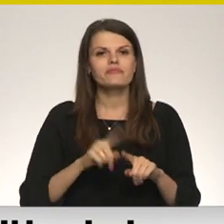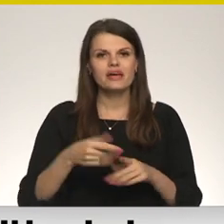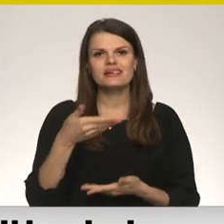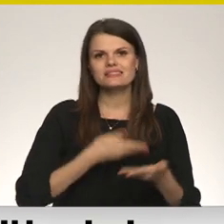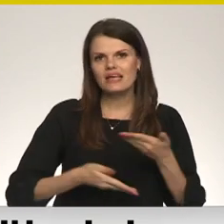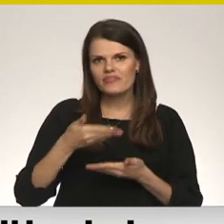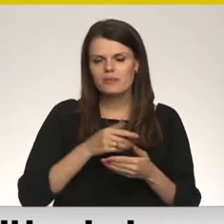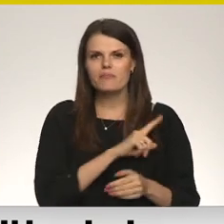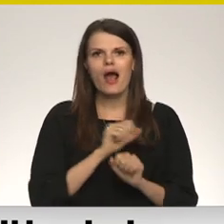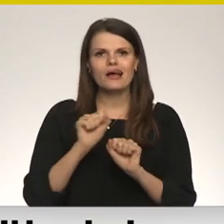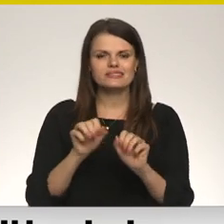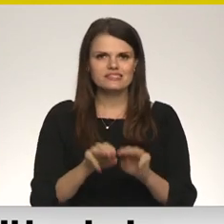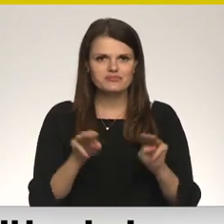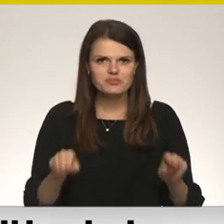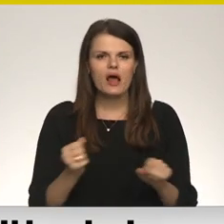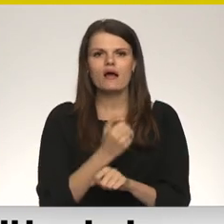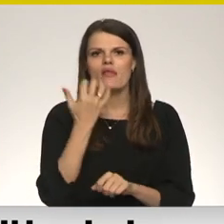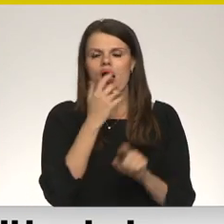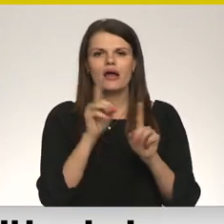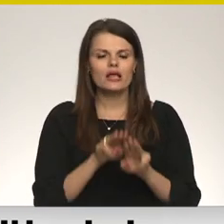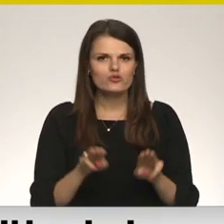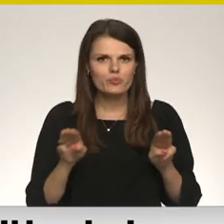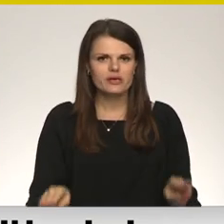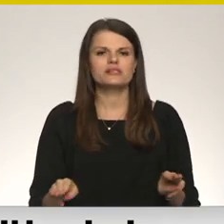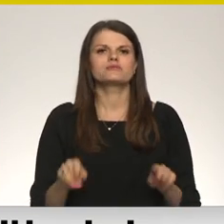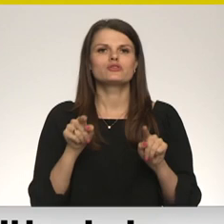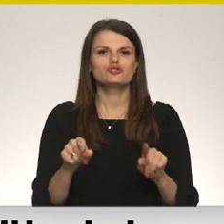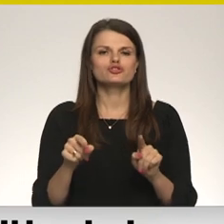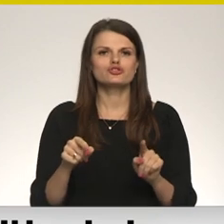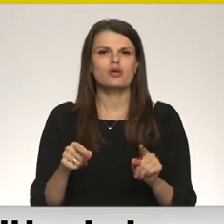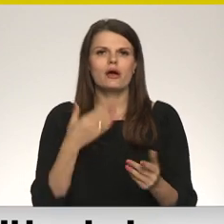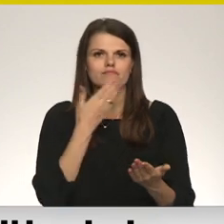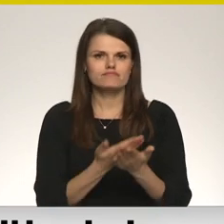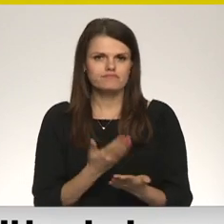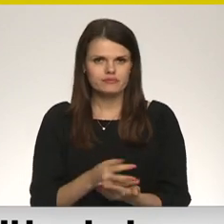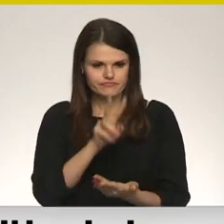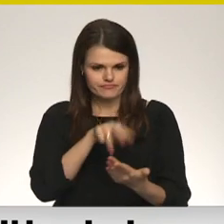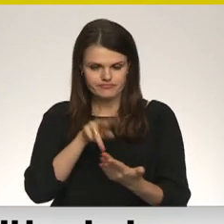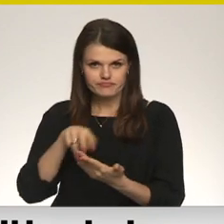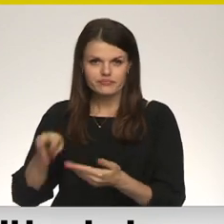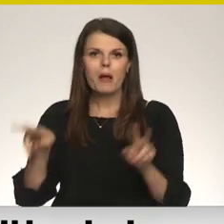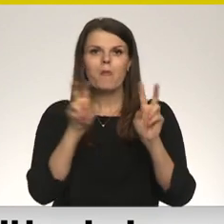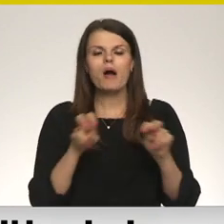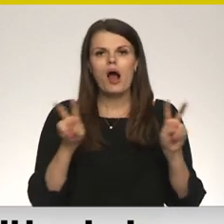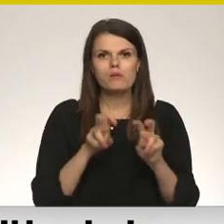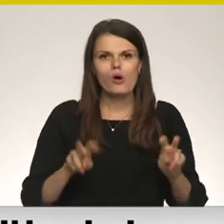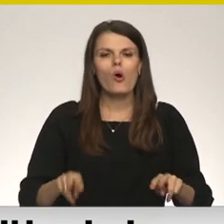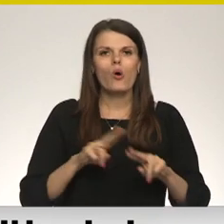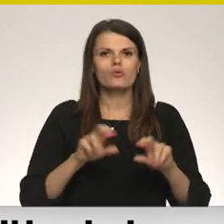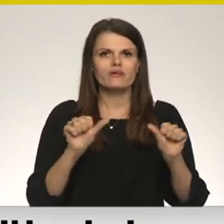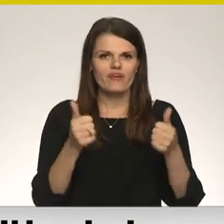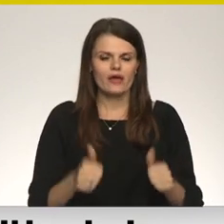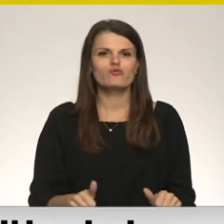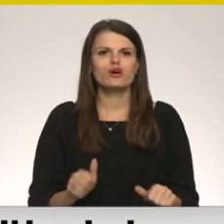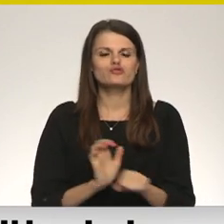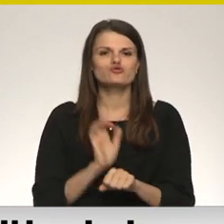gan ar aizsardzības ministriju, gan ar ārlietu ministriju šie pieprasījumi tiek pārbaudīti un tiek veidotas